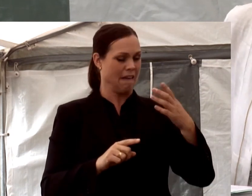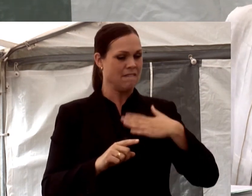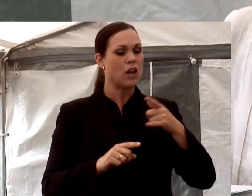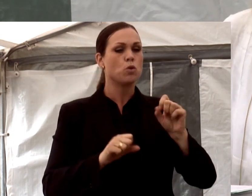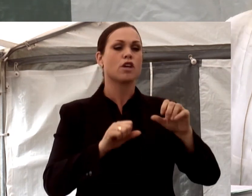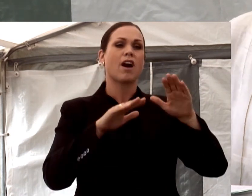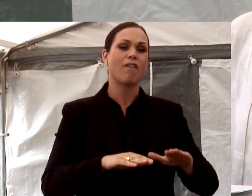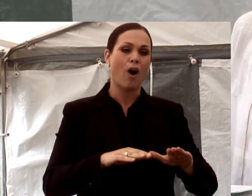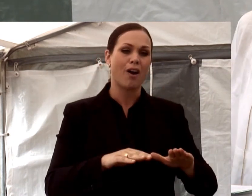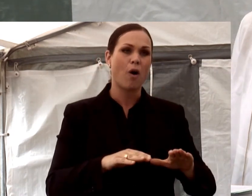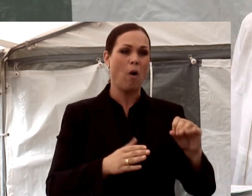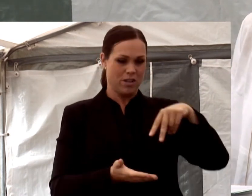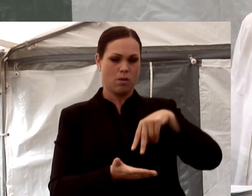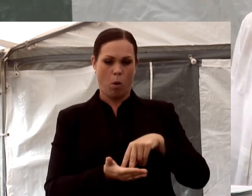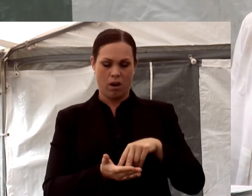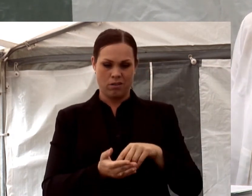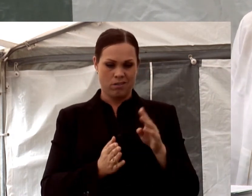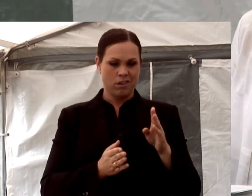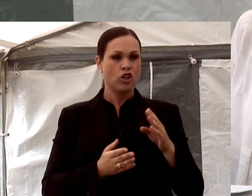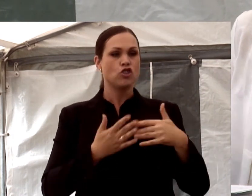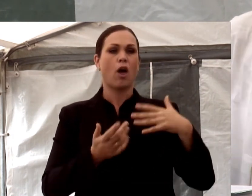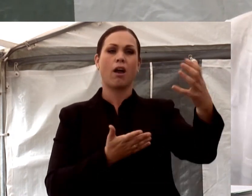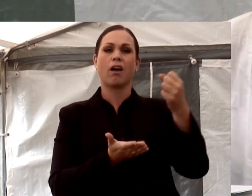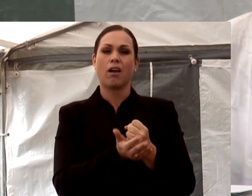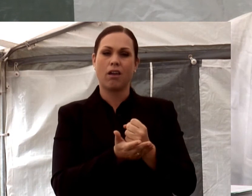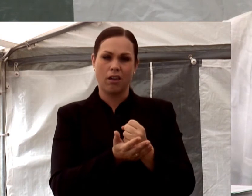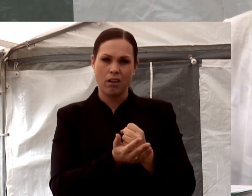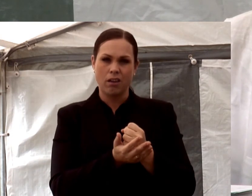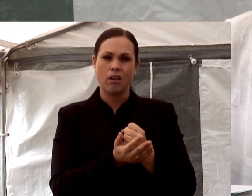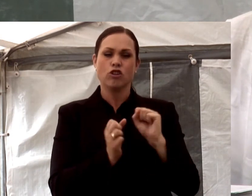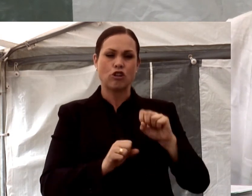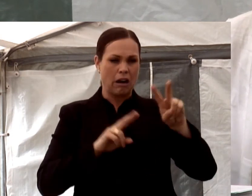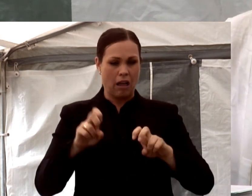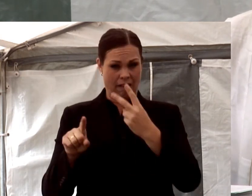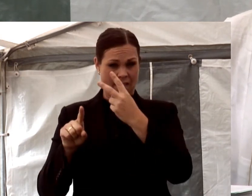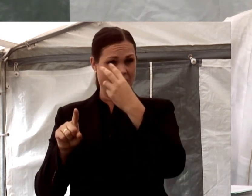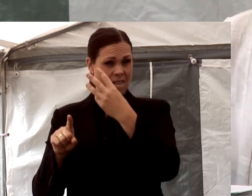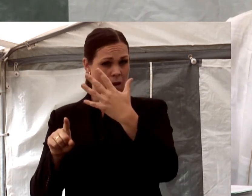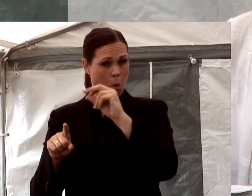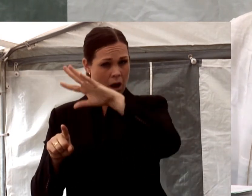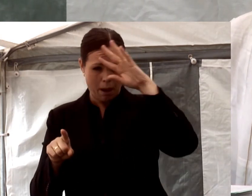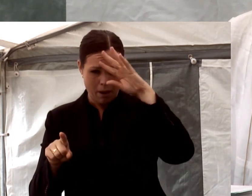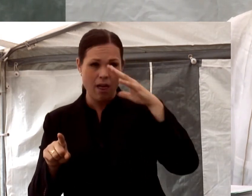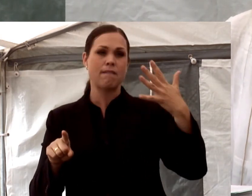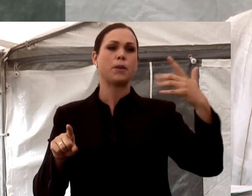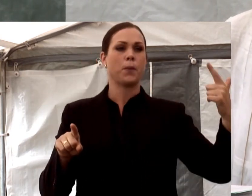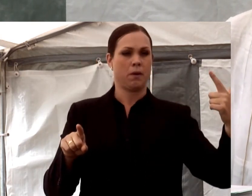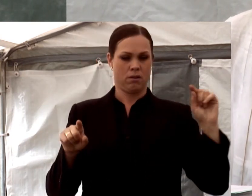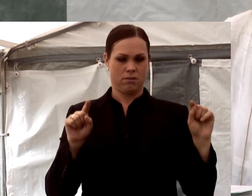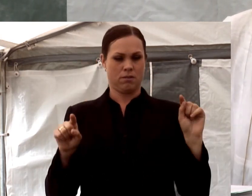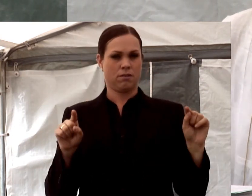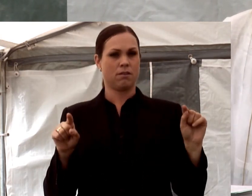om man står och ska rekrytera en person till en tjänst och så har man att välja på en 35-åring och en 57-åring.